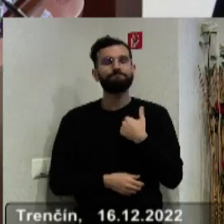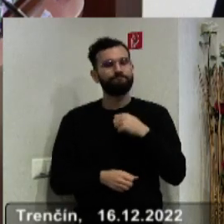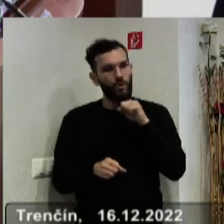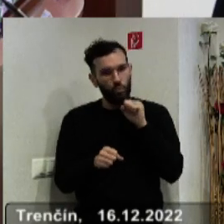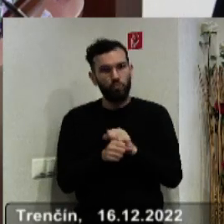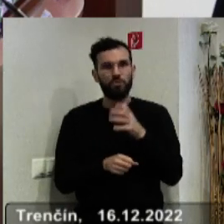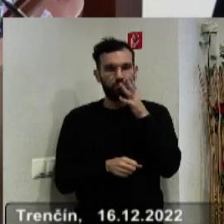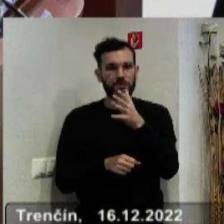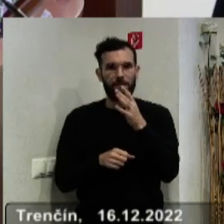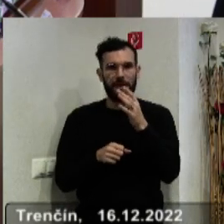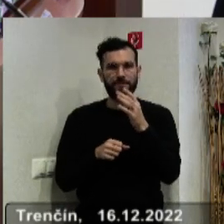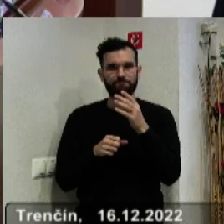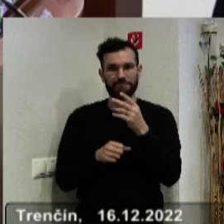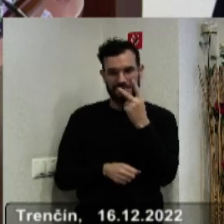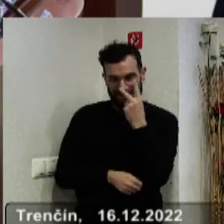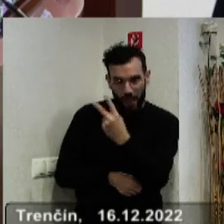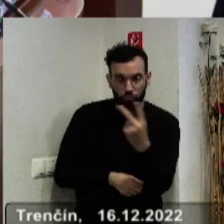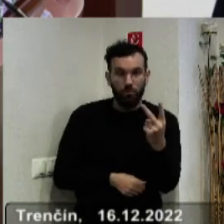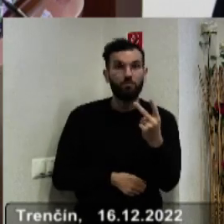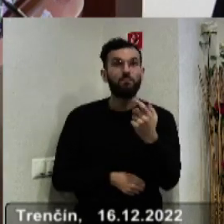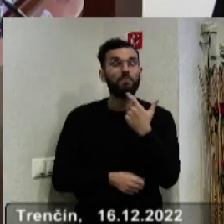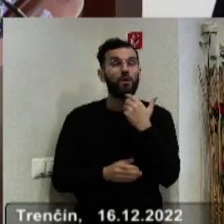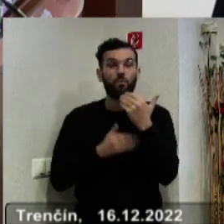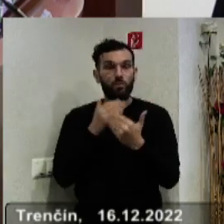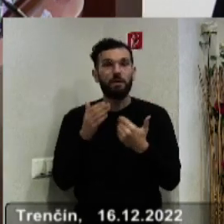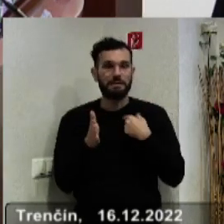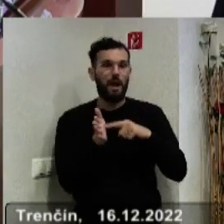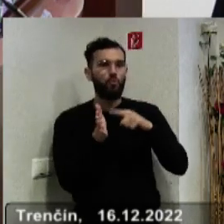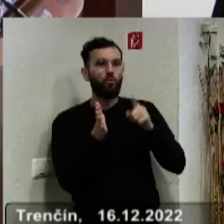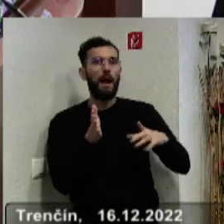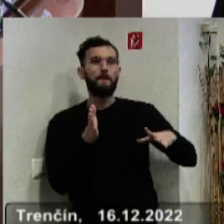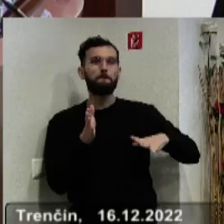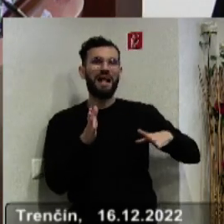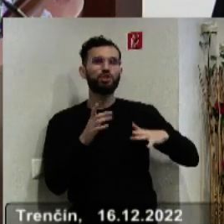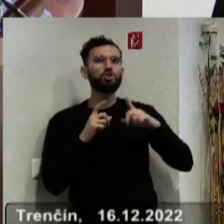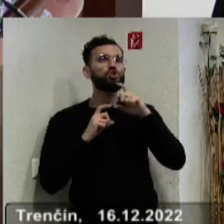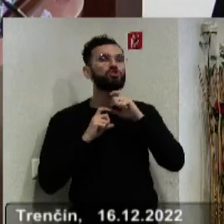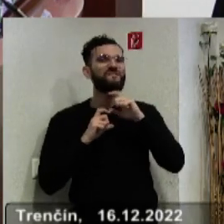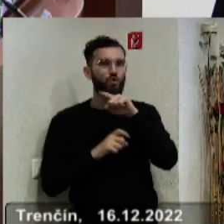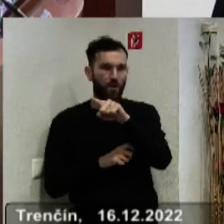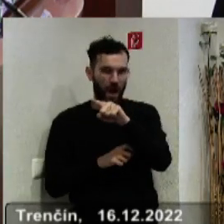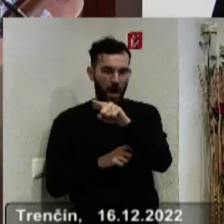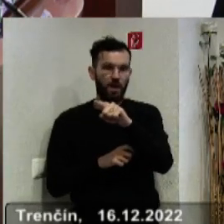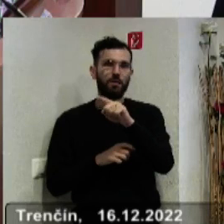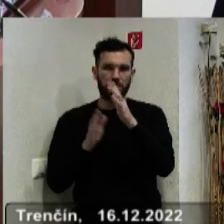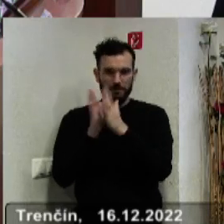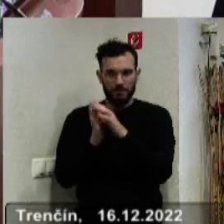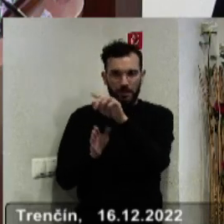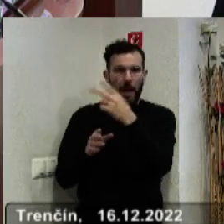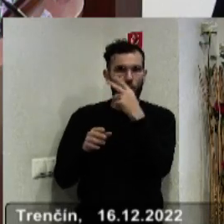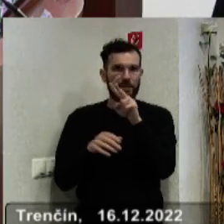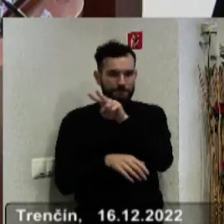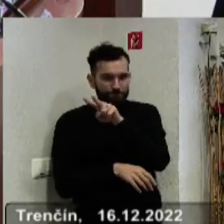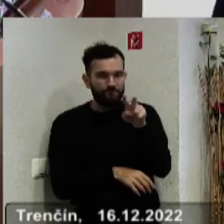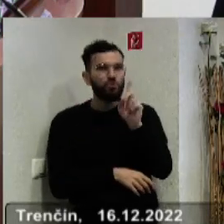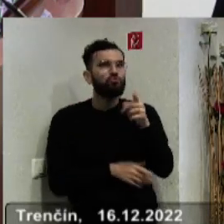budeme, budeme aj toto sledovať a ja som dal aj úlohy, úlohy pani Štefikovej a viete, oni musícť, aby tieto veci, veci